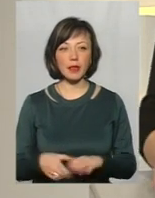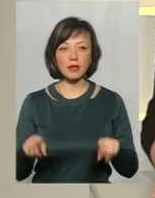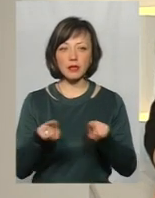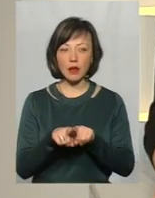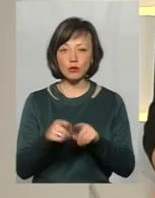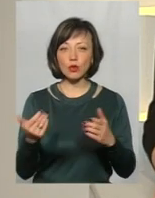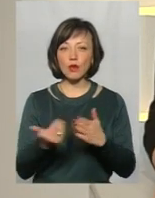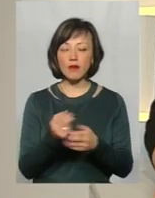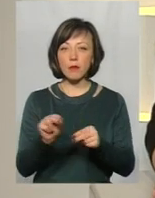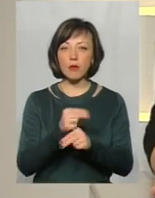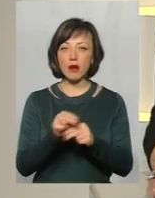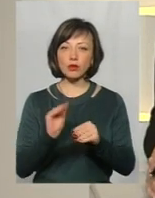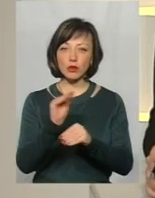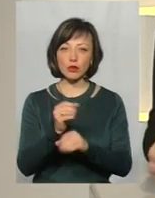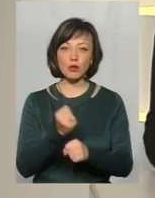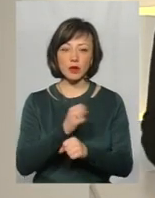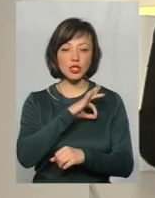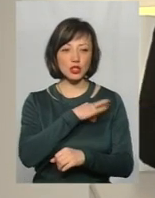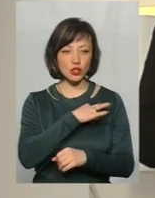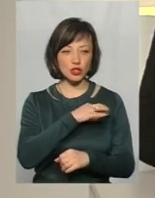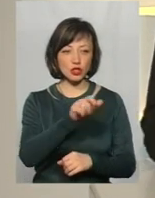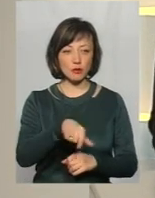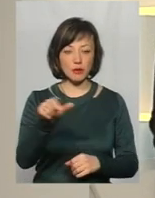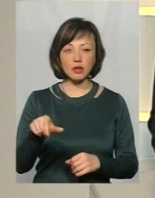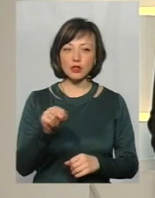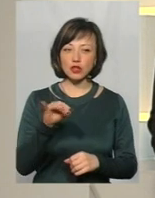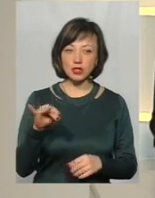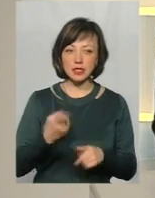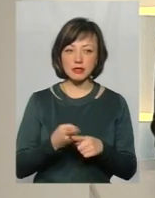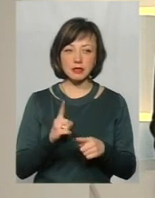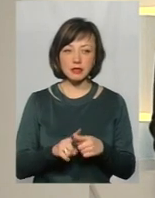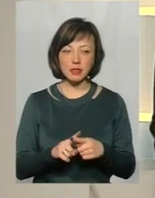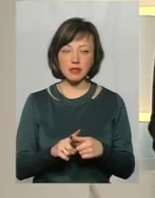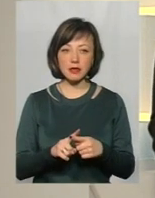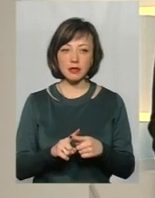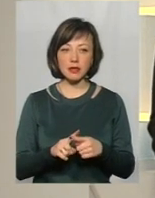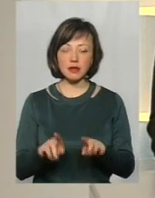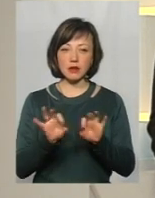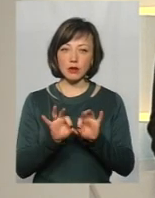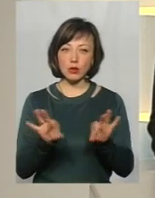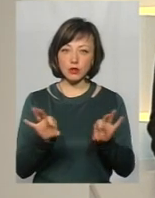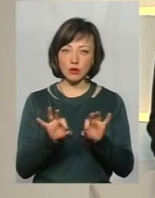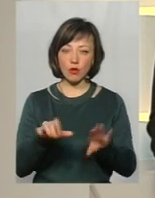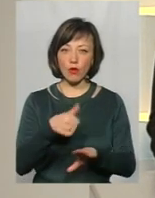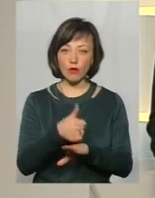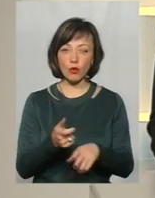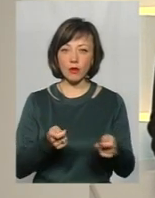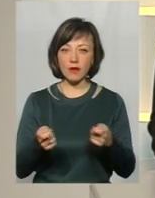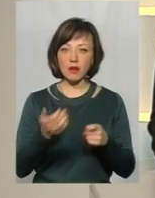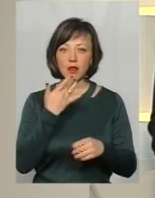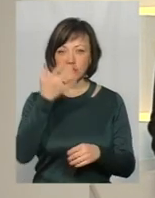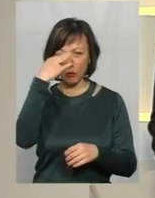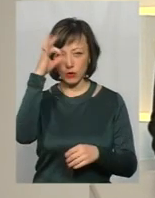нові поправки додають роботи із слідчим. Чи це констатують у головному управлінні